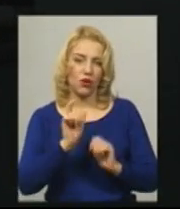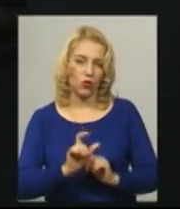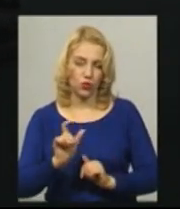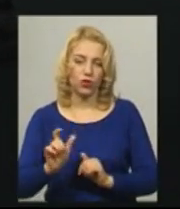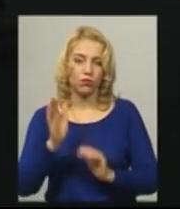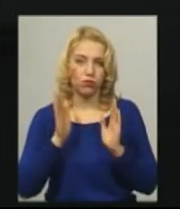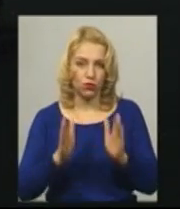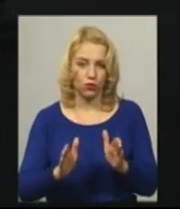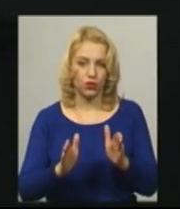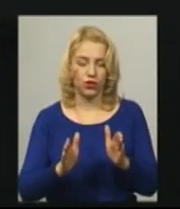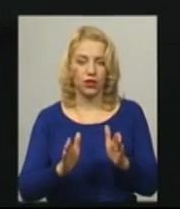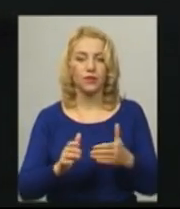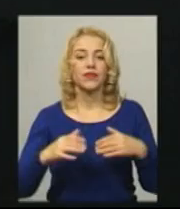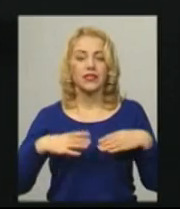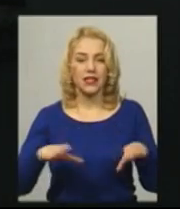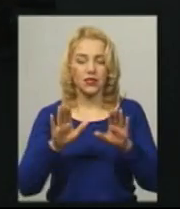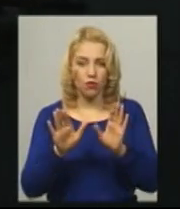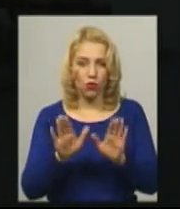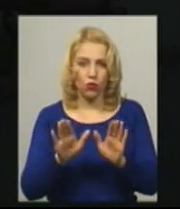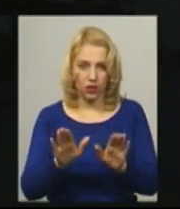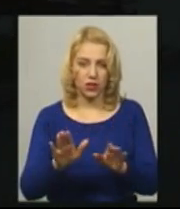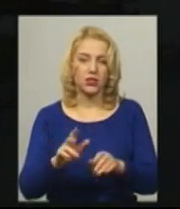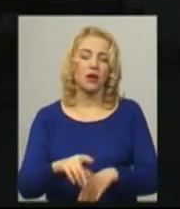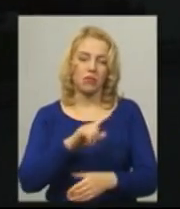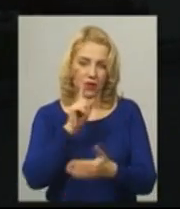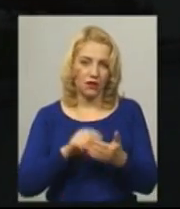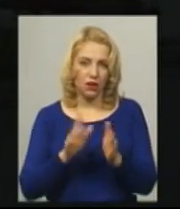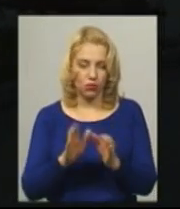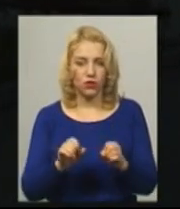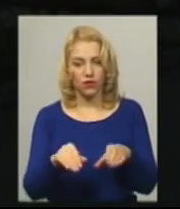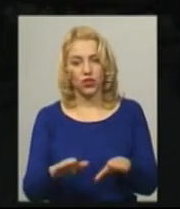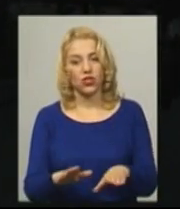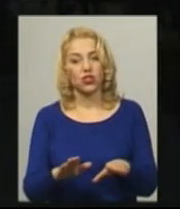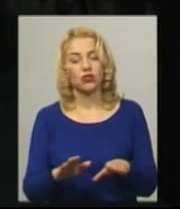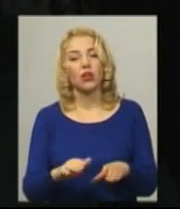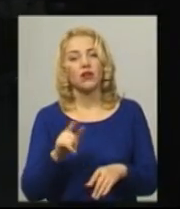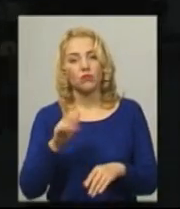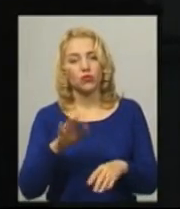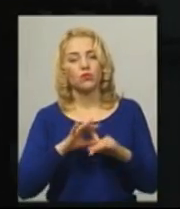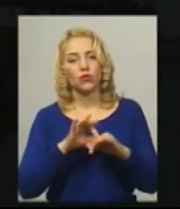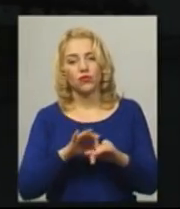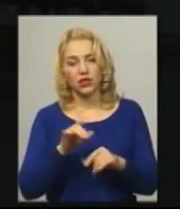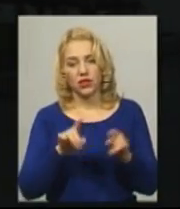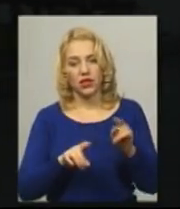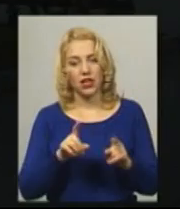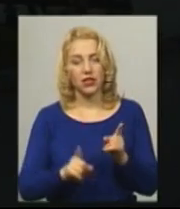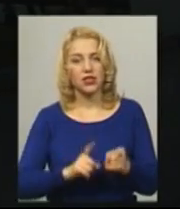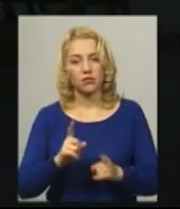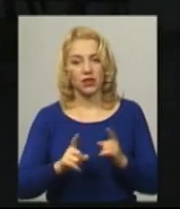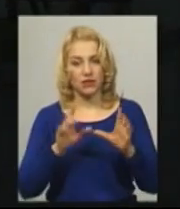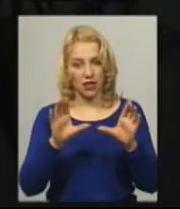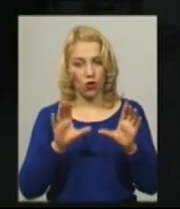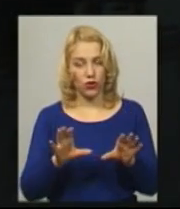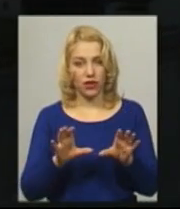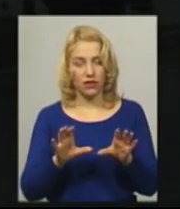заспокоїтися, що питання їхнє буде вирішено. Там будуть проведені деякі зміни в законодавстві